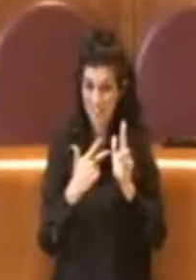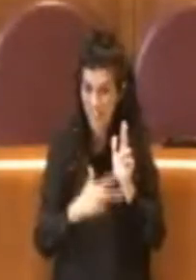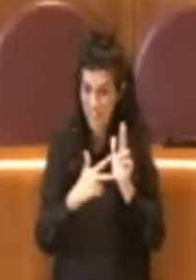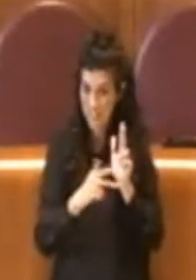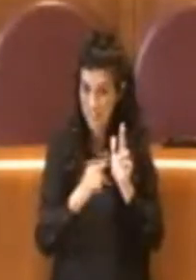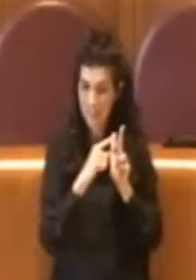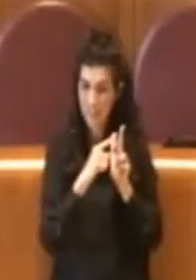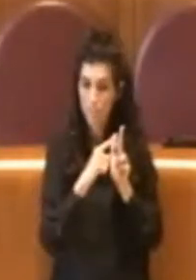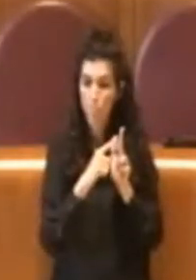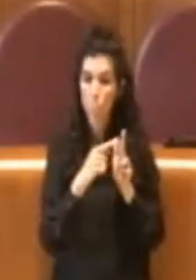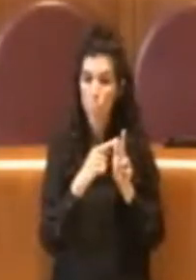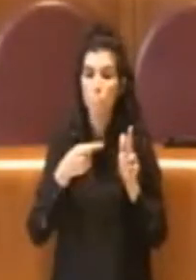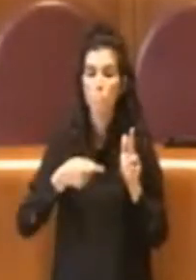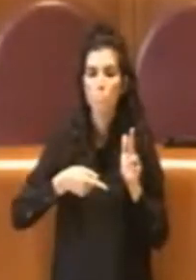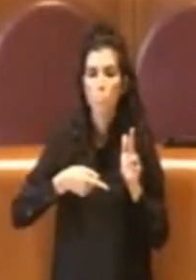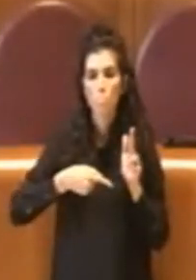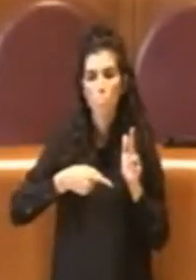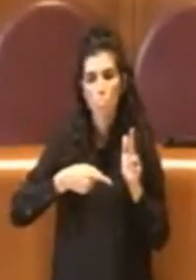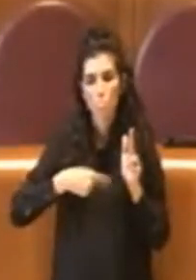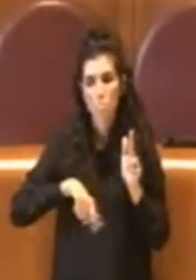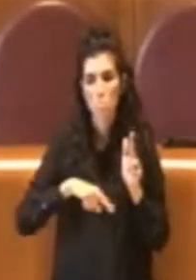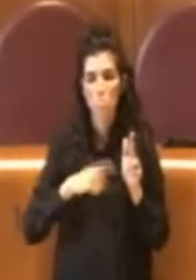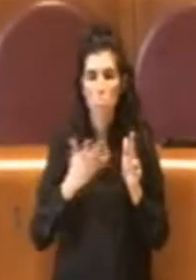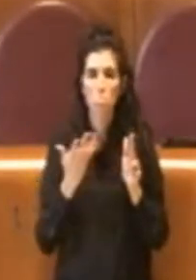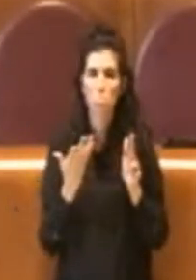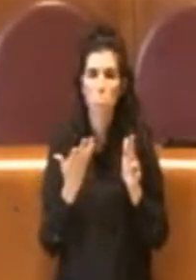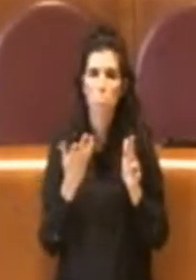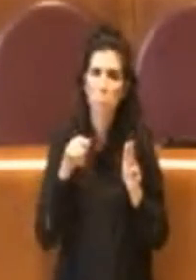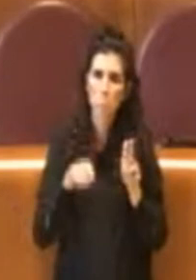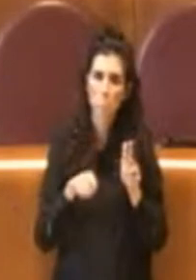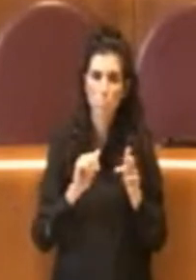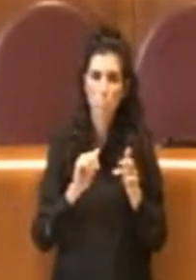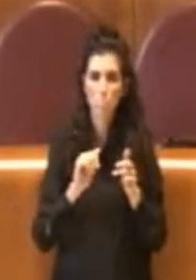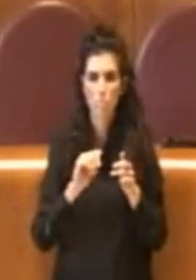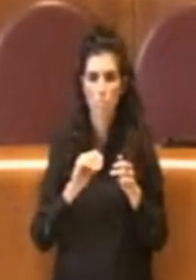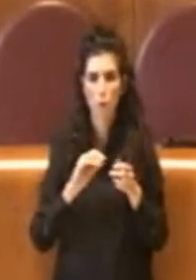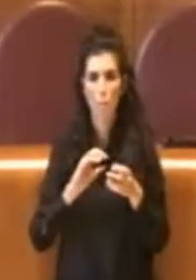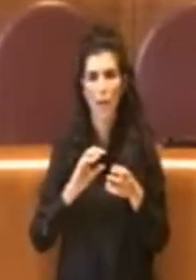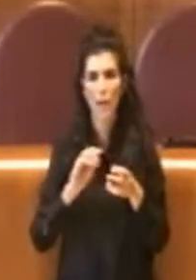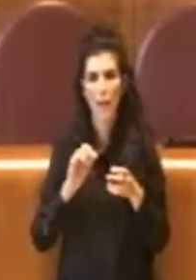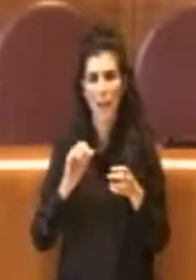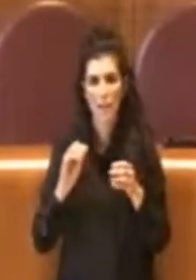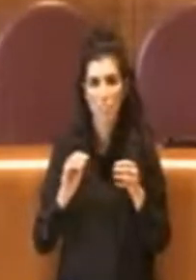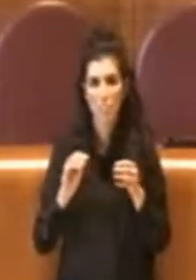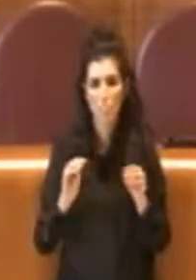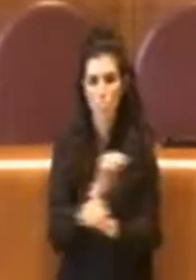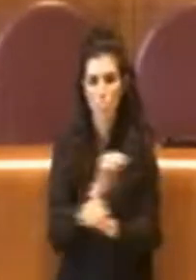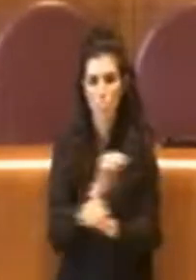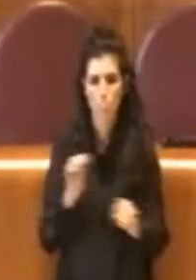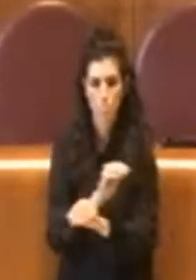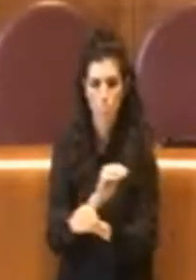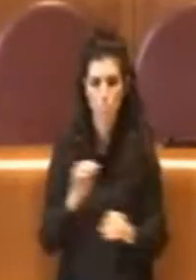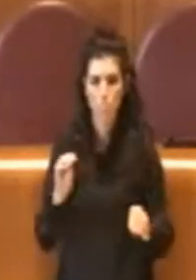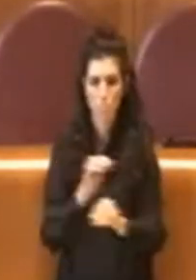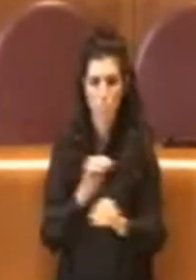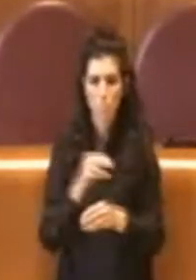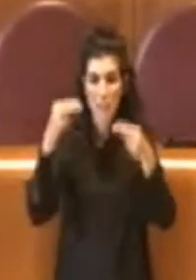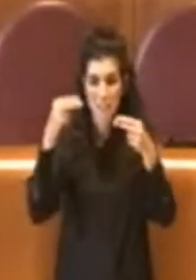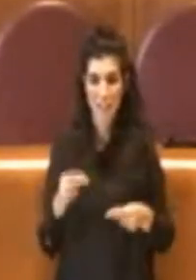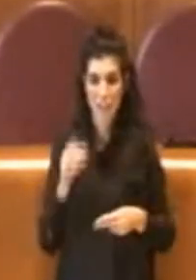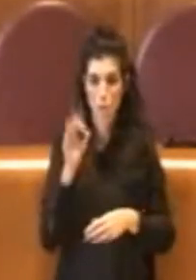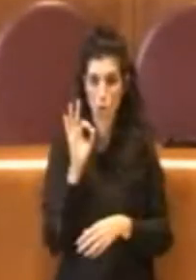stragrande maggioranza coinvolgendo spostamenti e rimodulazioni a saldo zero, vuol dire che la programmazione, questa